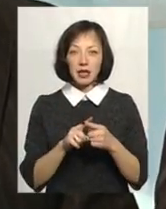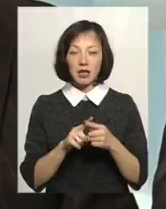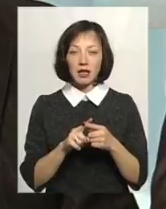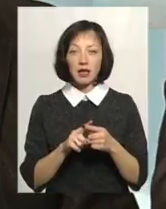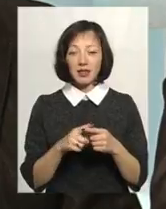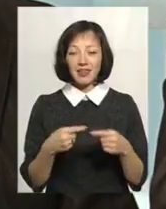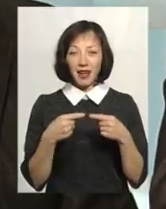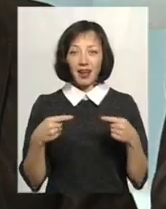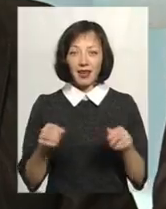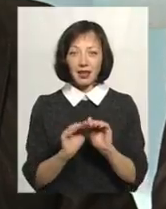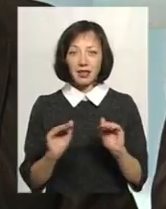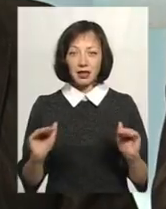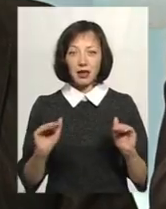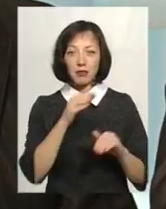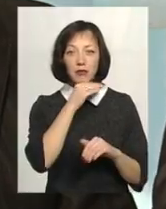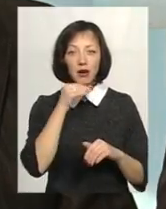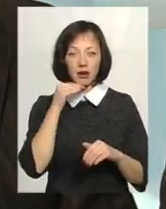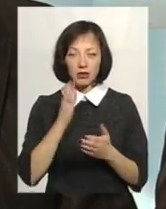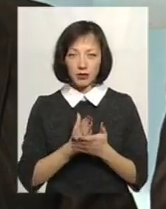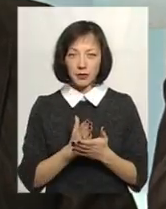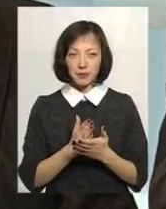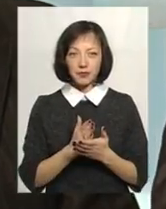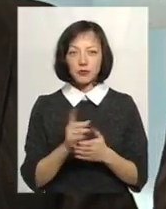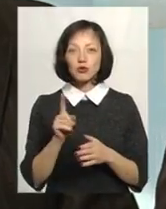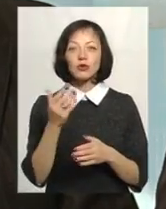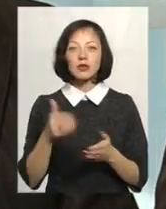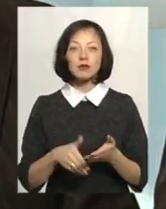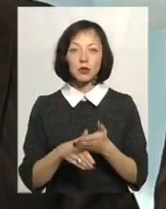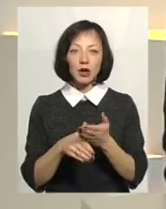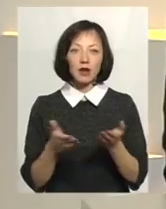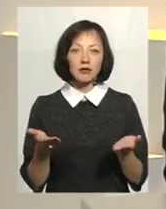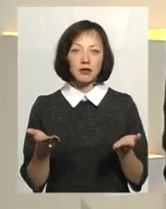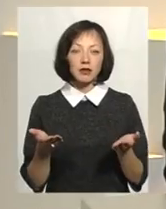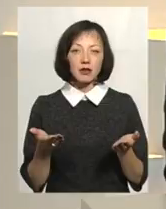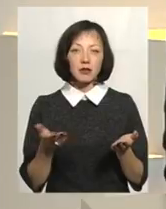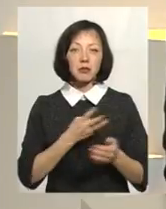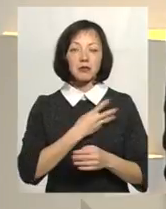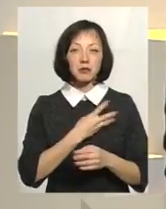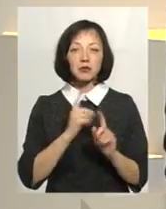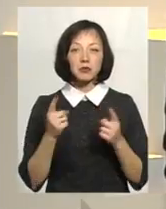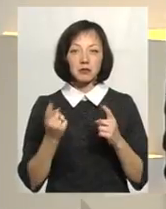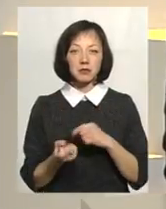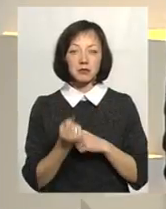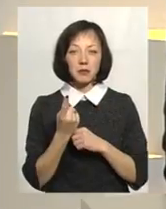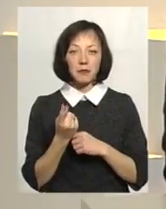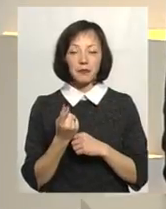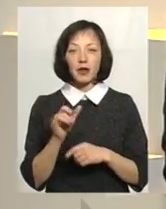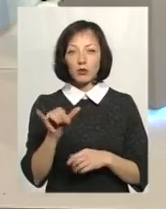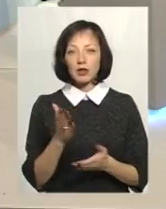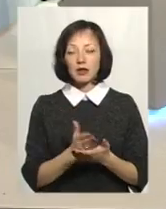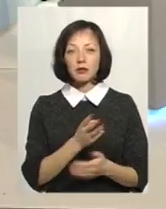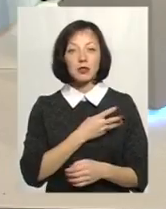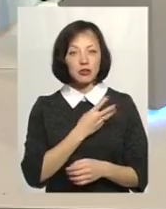Тобто, і таких дітей багато. Що спонукає? Що їх спонукає? Ну, по-перше, в них є